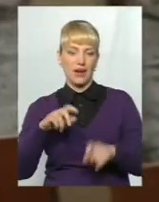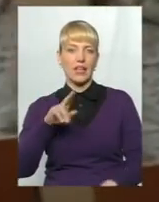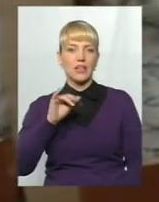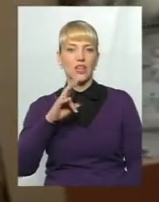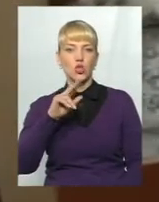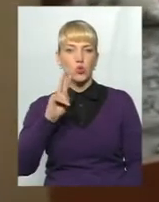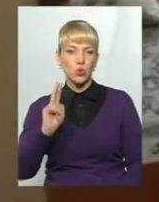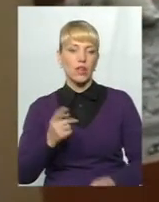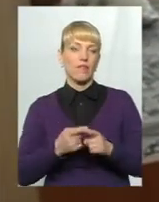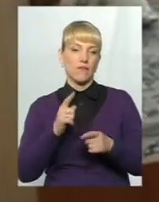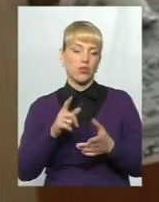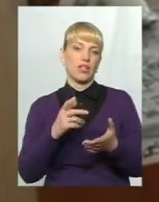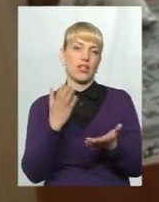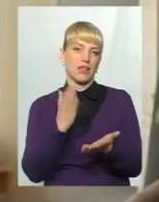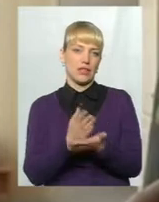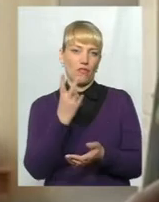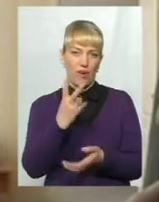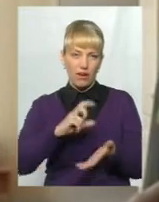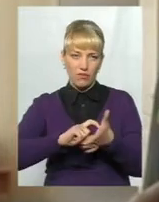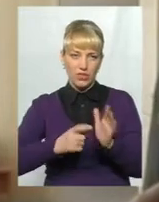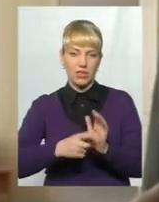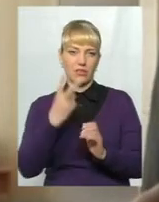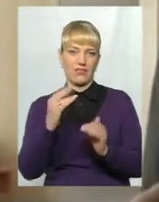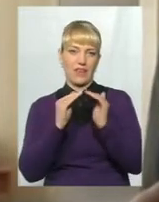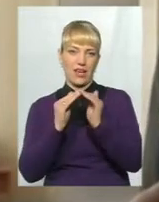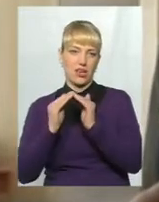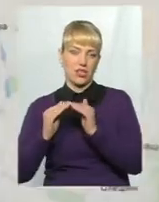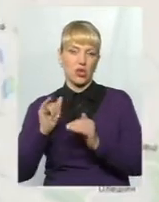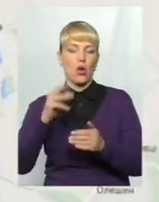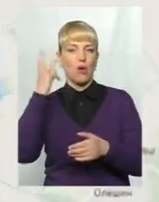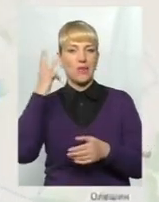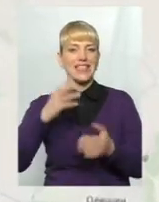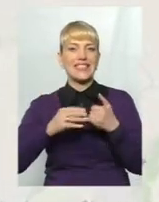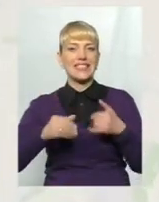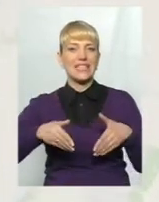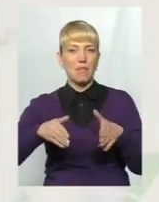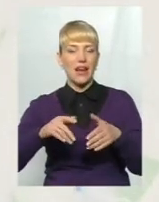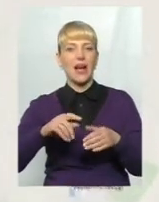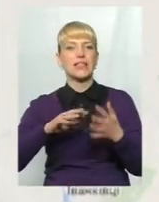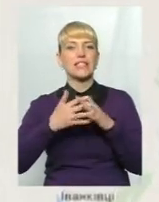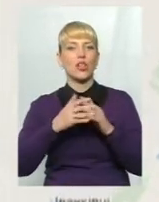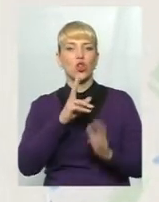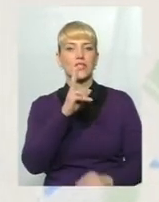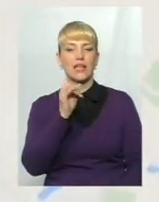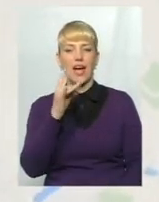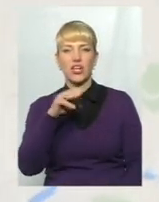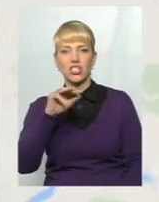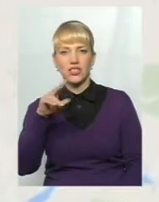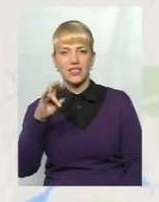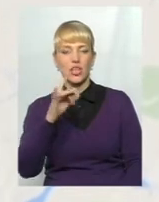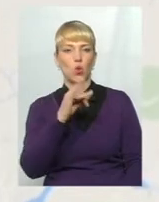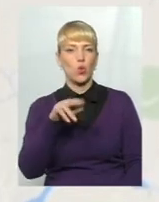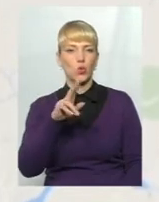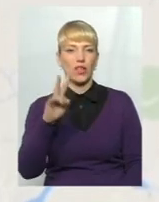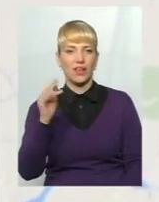З дружиною вони володіють двома квартирами та двома гаражами у Хмельницькому, земельною ділянкою у Скарженцях, Рудківцях та двома